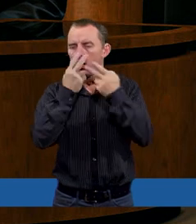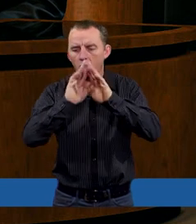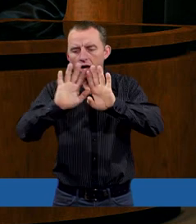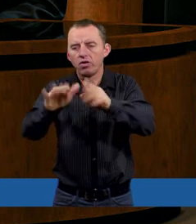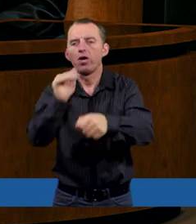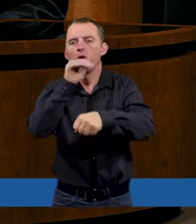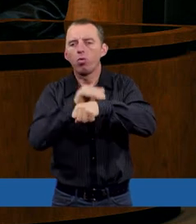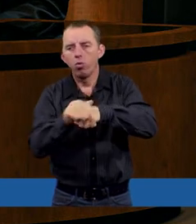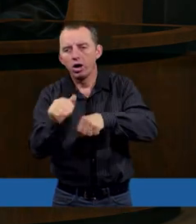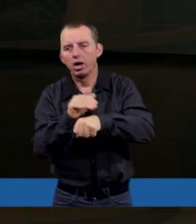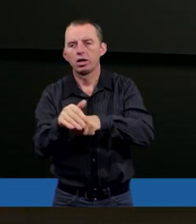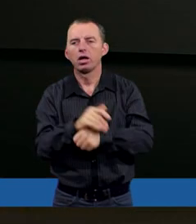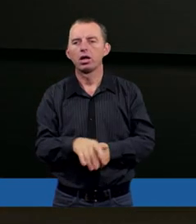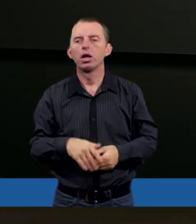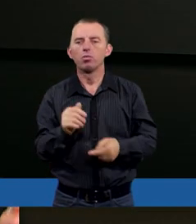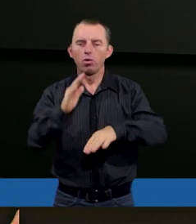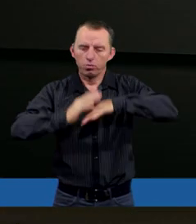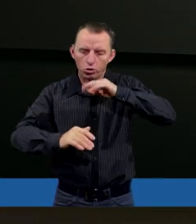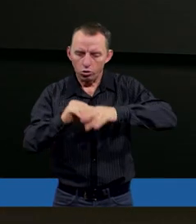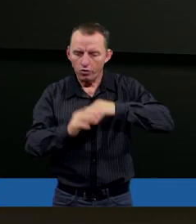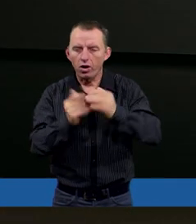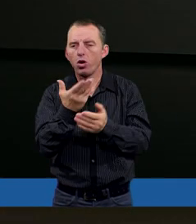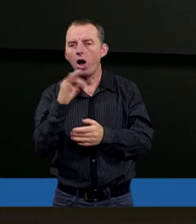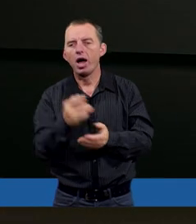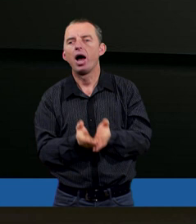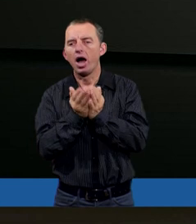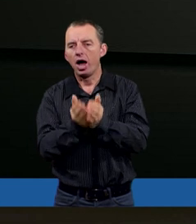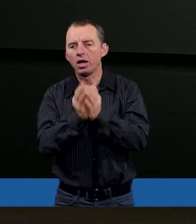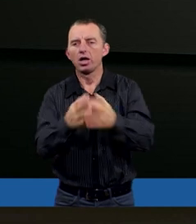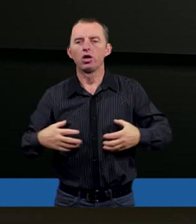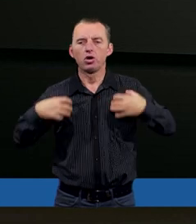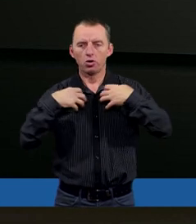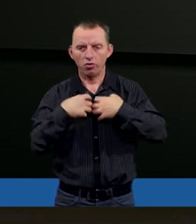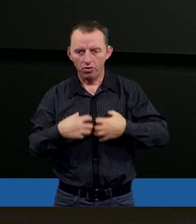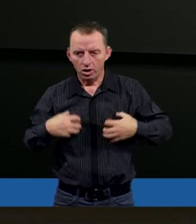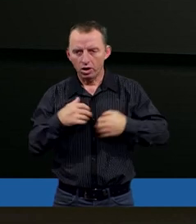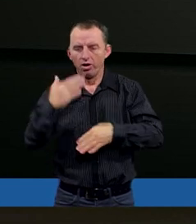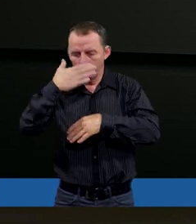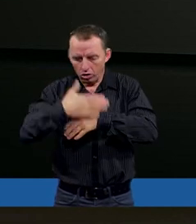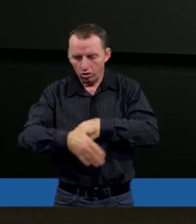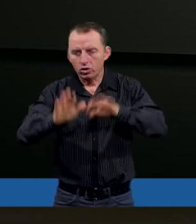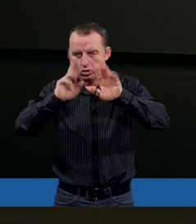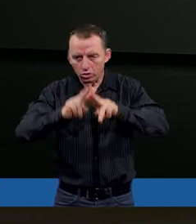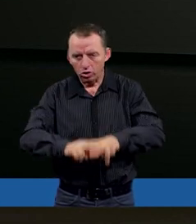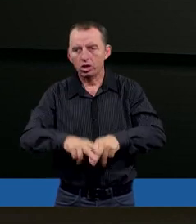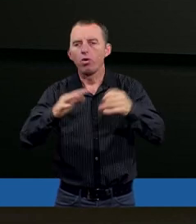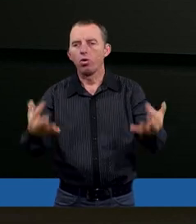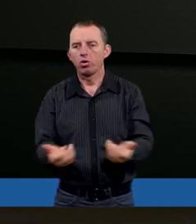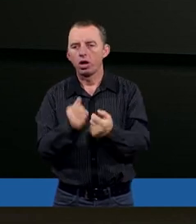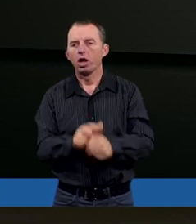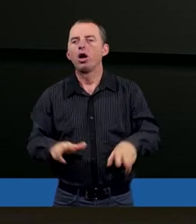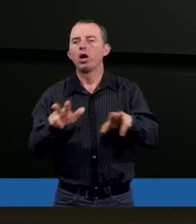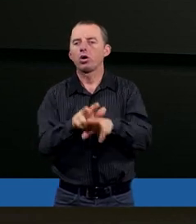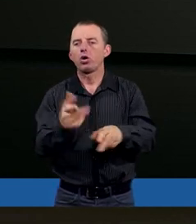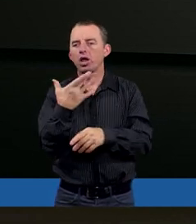łaski. Przecież sama budowa Arki, wiemy, że zwierzęta w niej w końcu zostały uratowane i rodzina